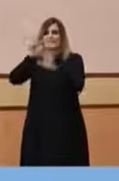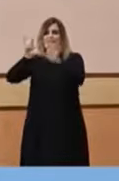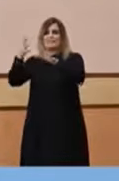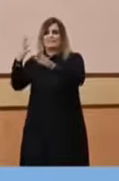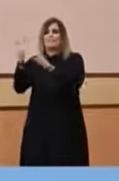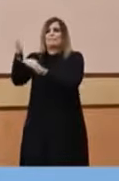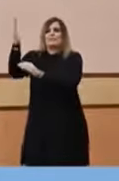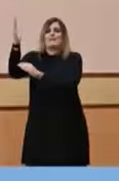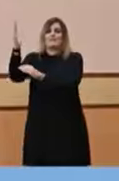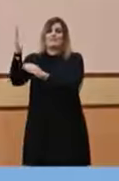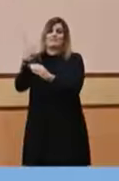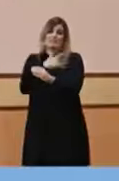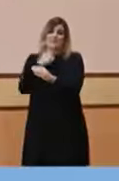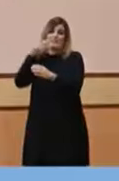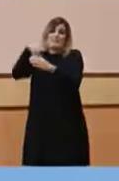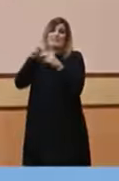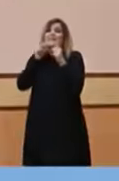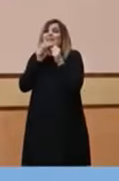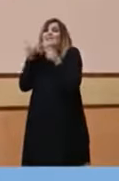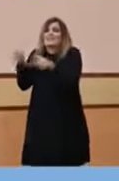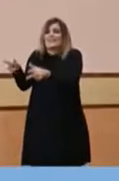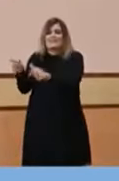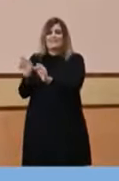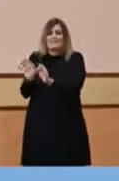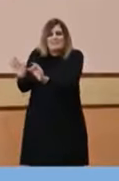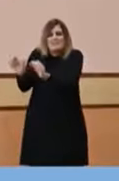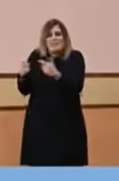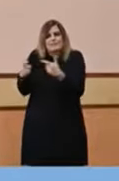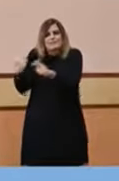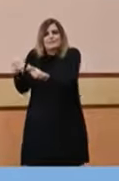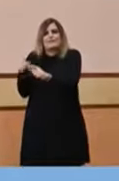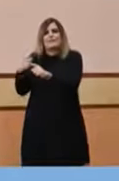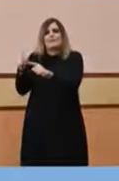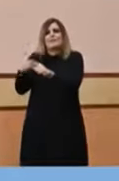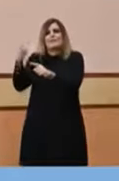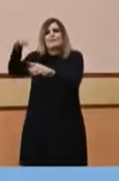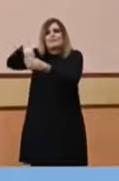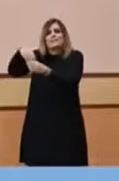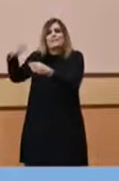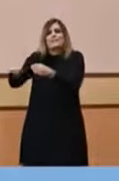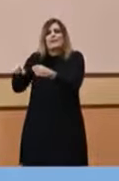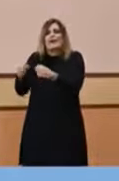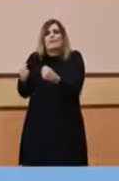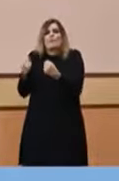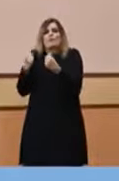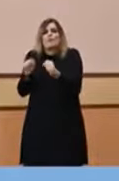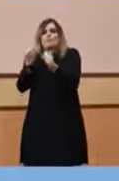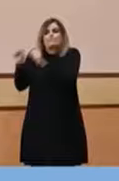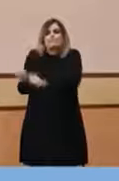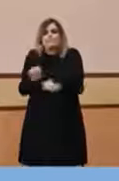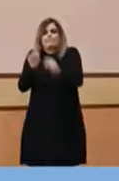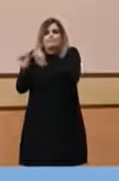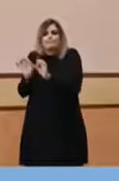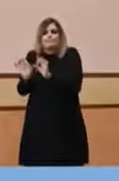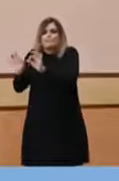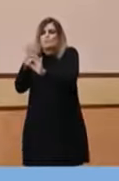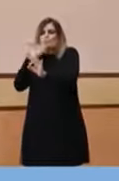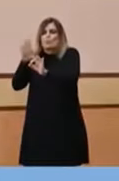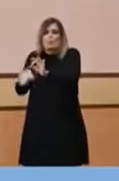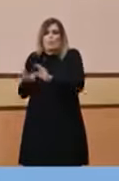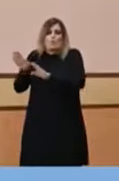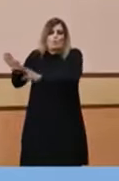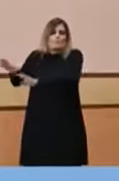en les residències, perquè són especials, perquè tenen una alta càrrega i són especialment adients per a ells.